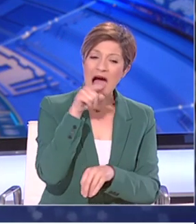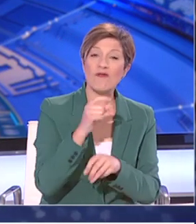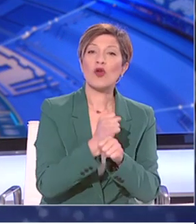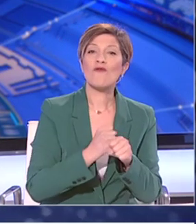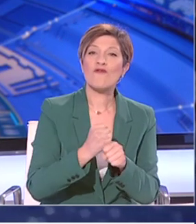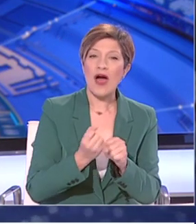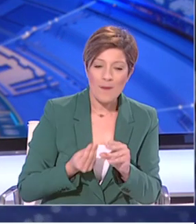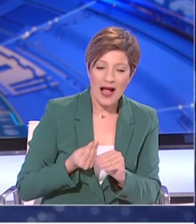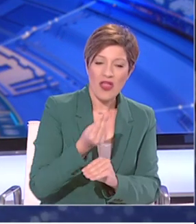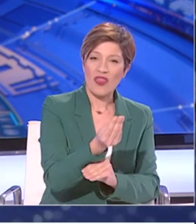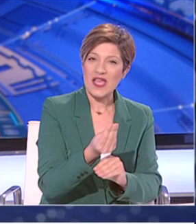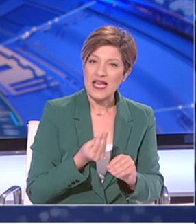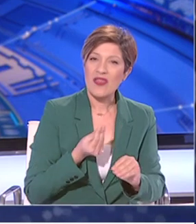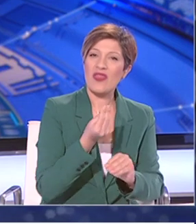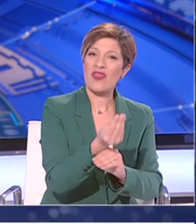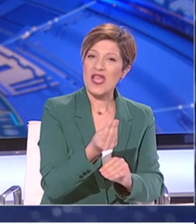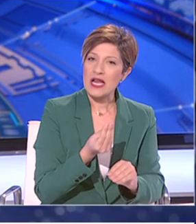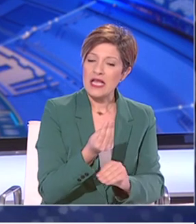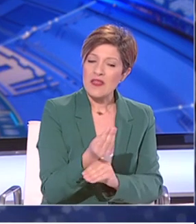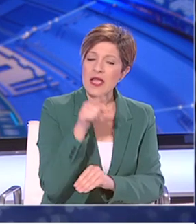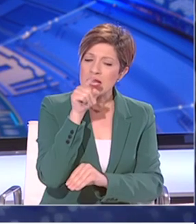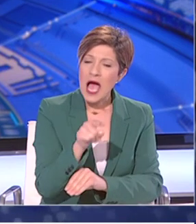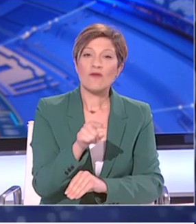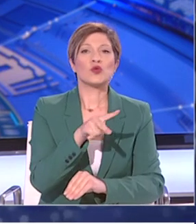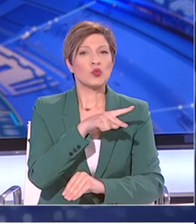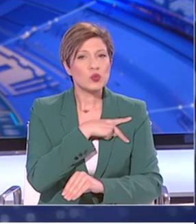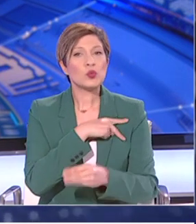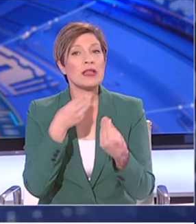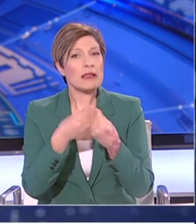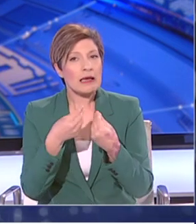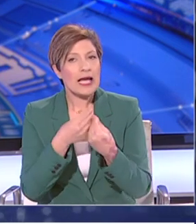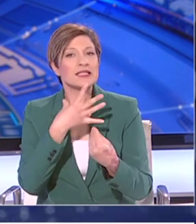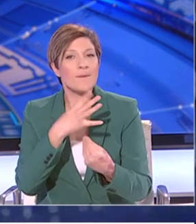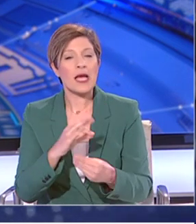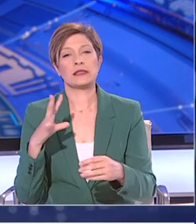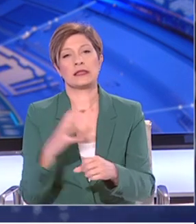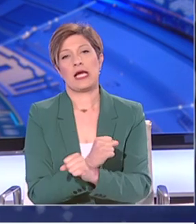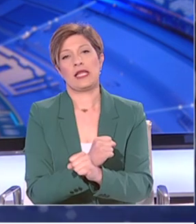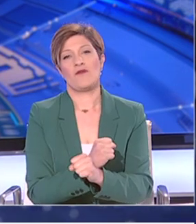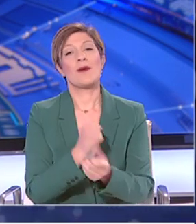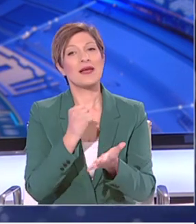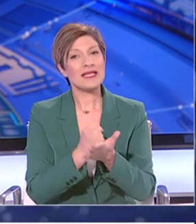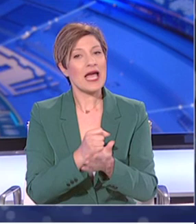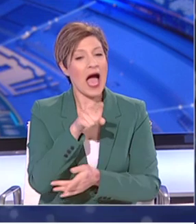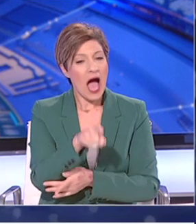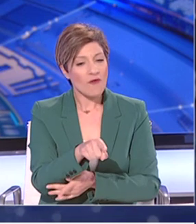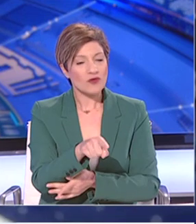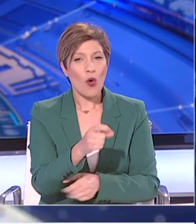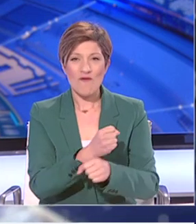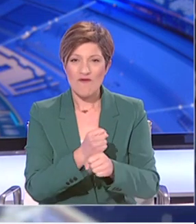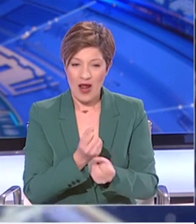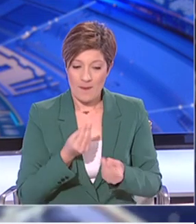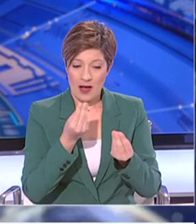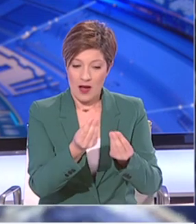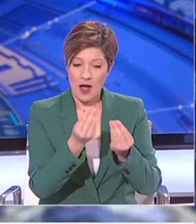αγωγή, σε συνδυασμό με την νοσηλεία και τη σωστή αντιμετώπιση στις μονάδες εντατικής θεραπείας, έχει αρχίσει να φέρνει καλά